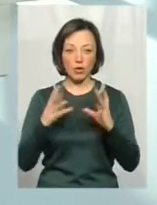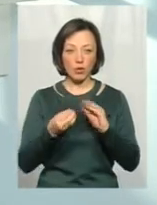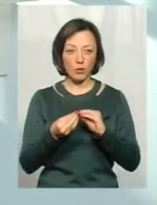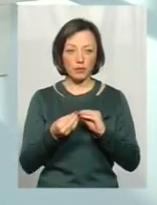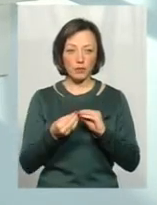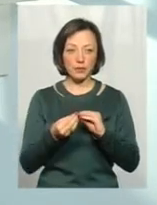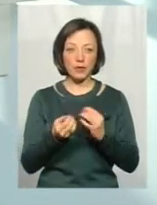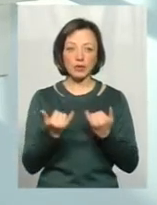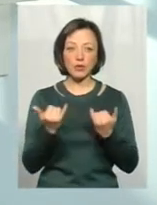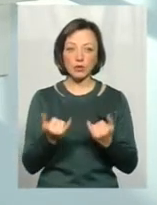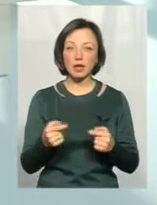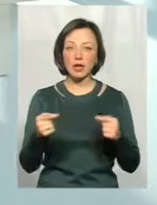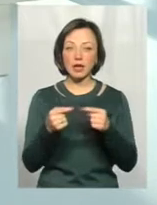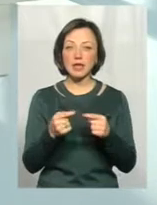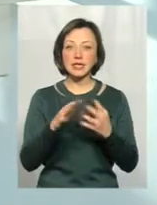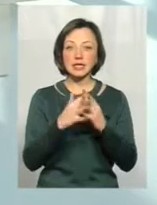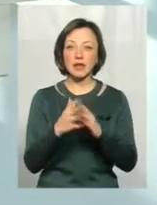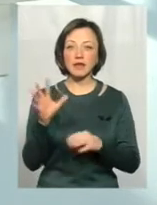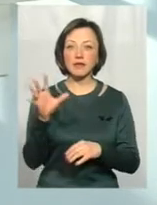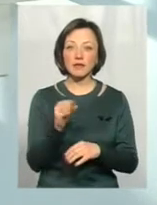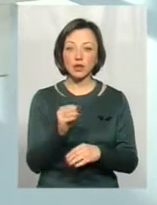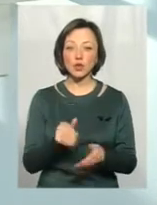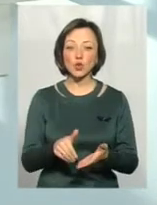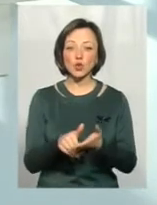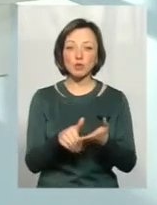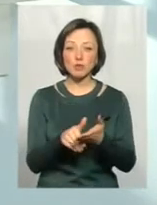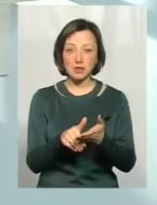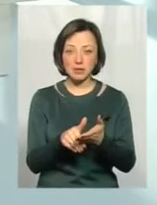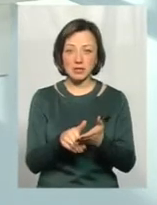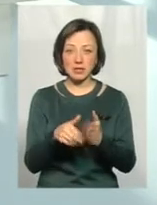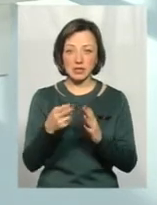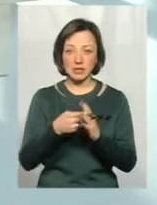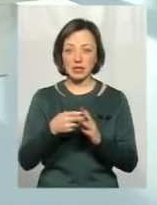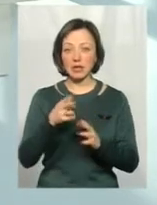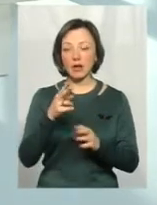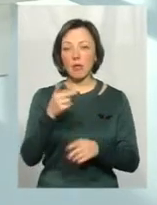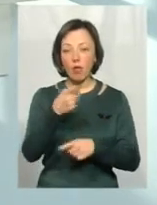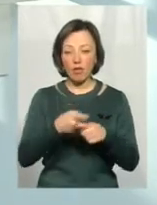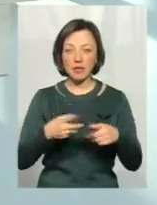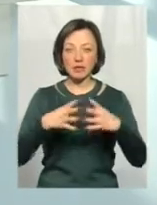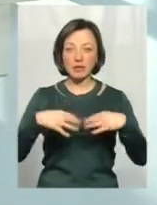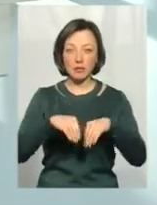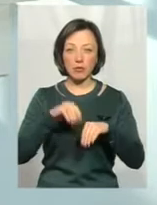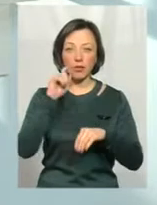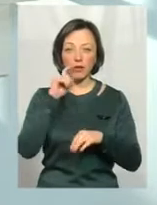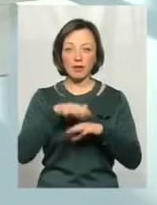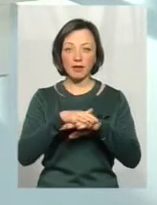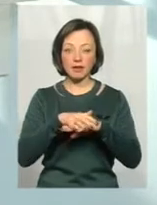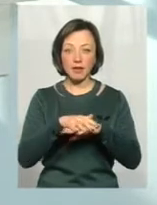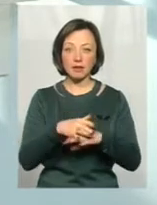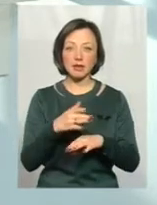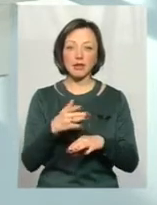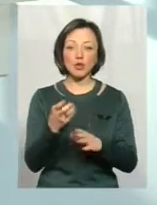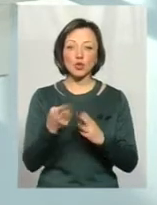І от сьогодні якраз села практично всі на субсидії. Сьогодні понад половина сімей України, понад половина населення України